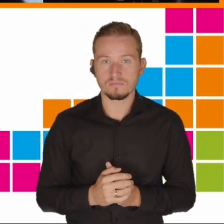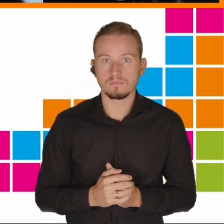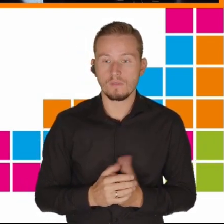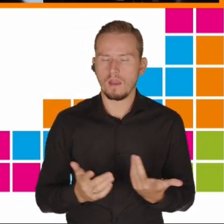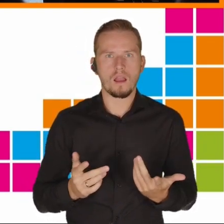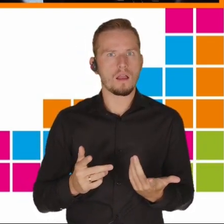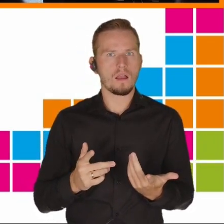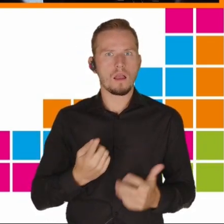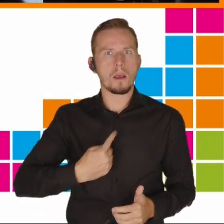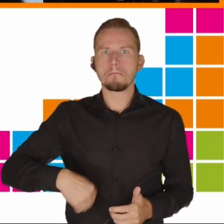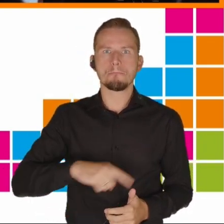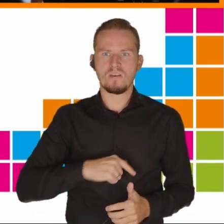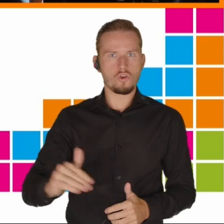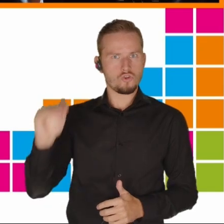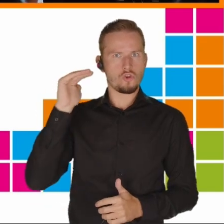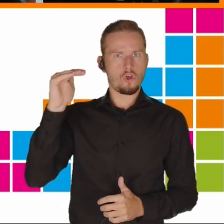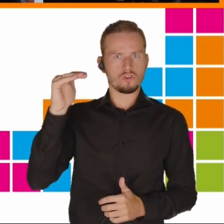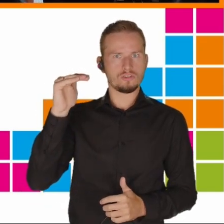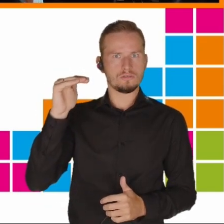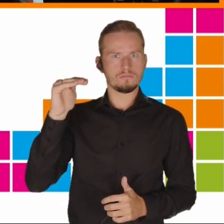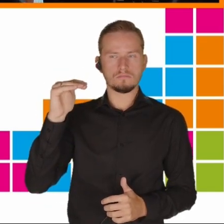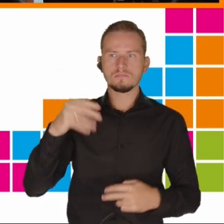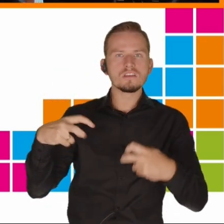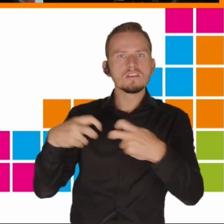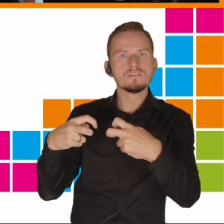dorosłych, kiedy spędzamy tyle czasu w internecie.